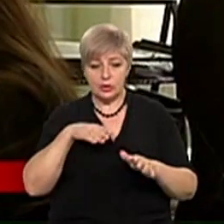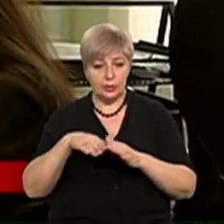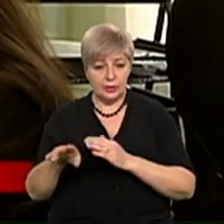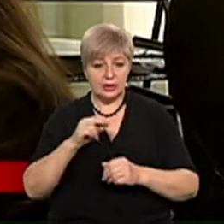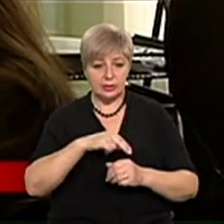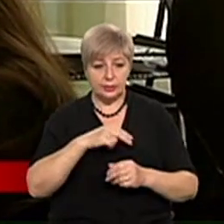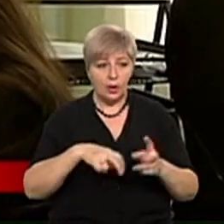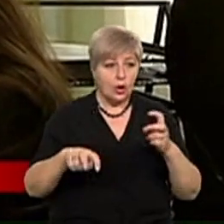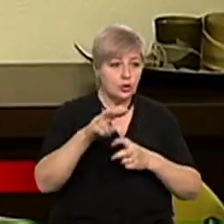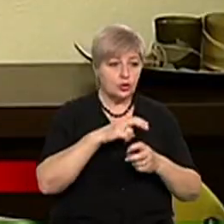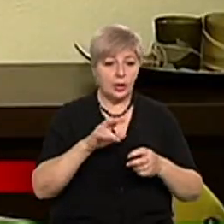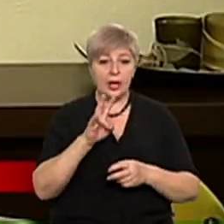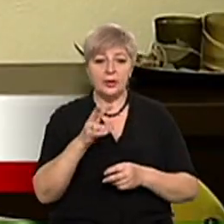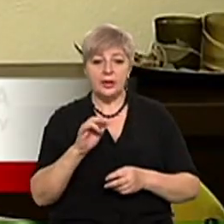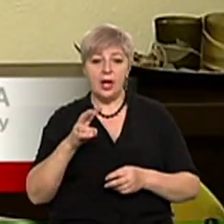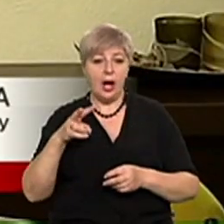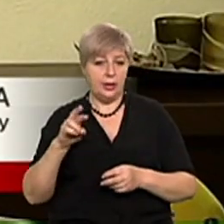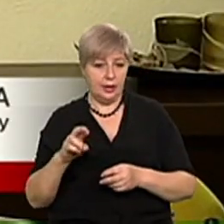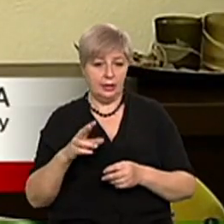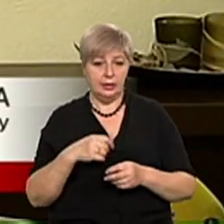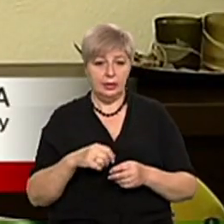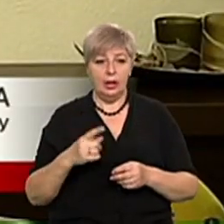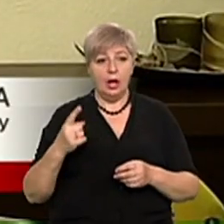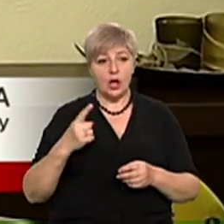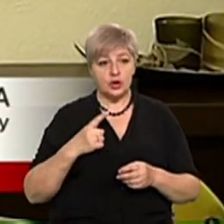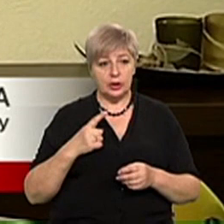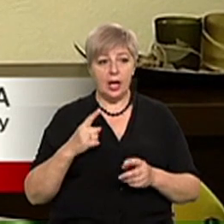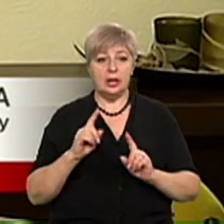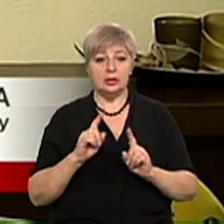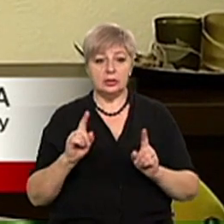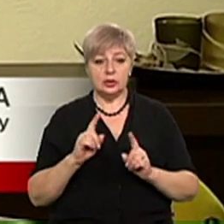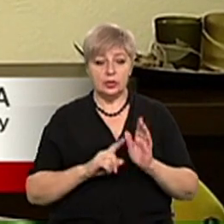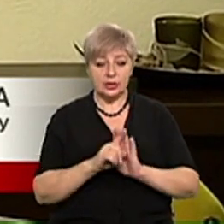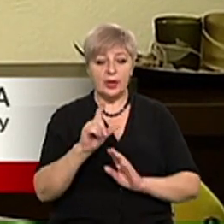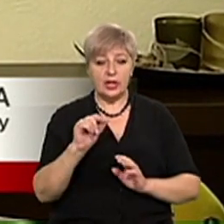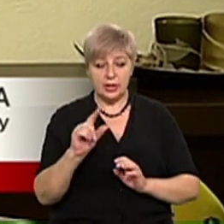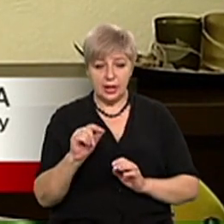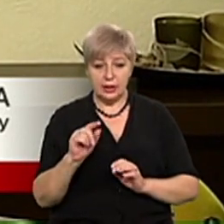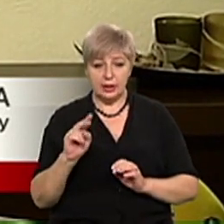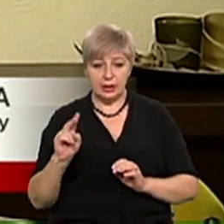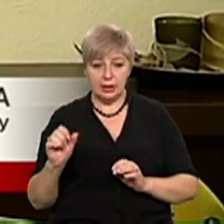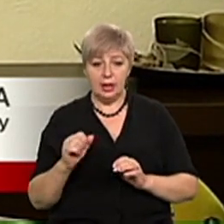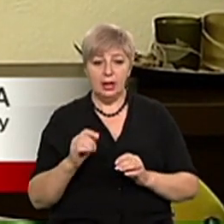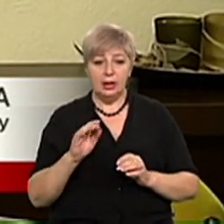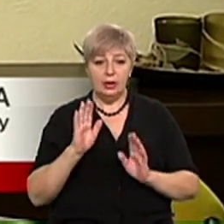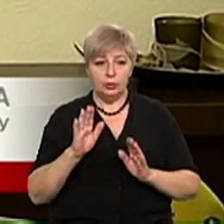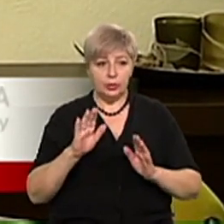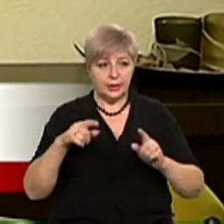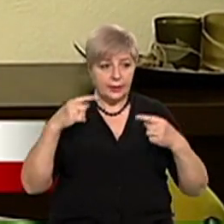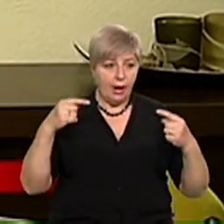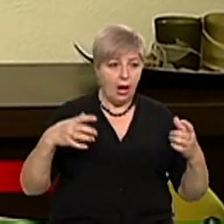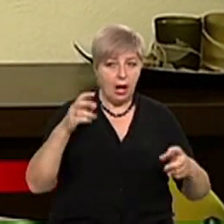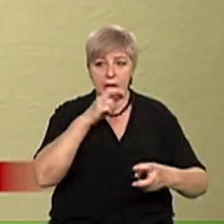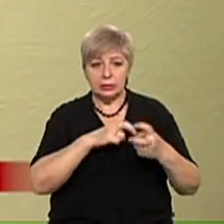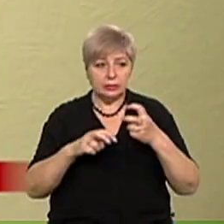кинулася шукати нянь. Повищення стоїності услуг чекається з понедельника, так як буде ажіотаж